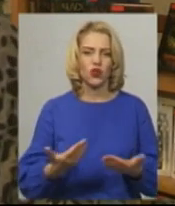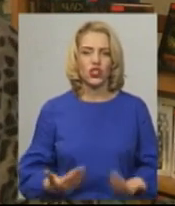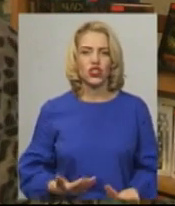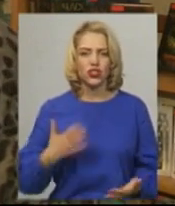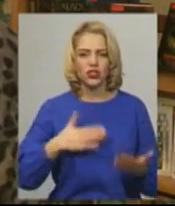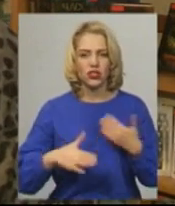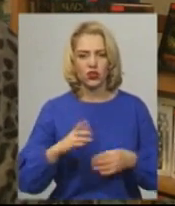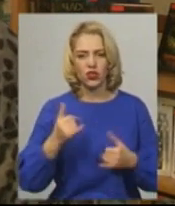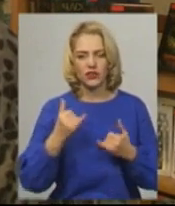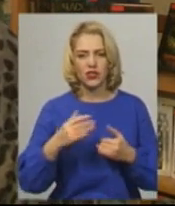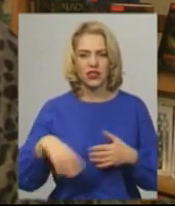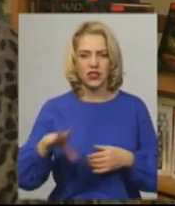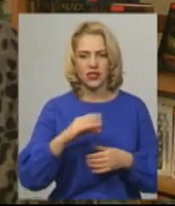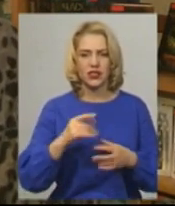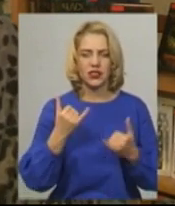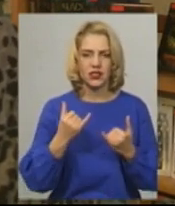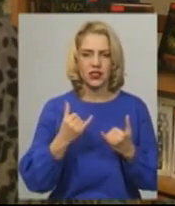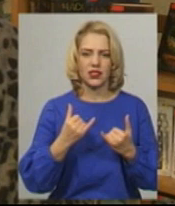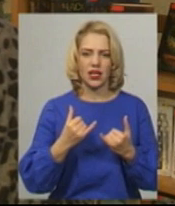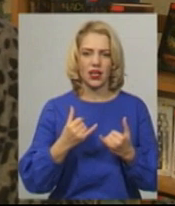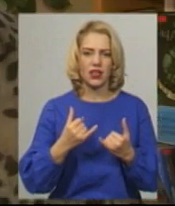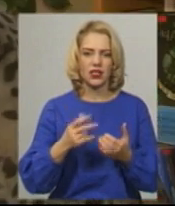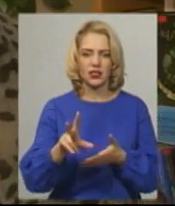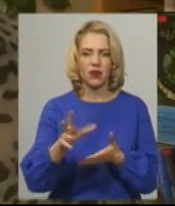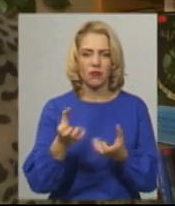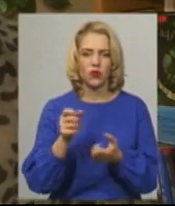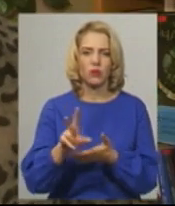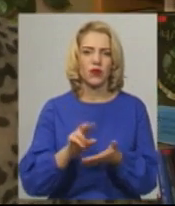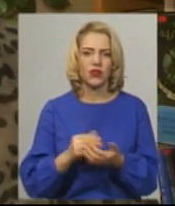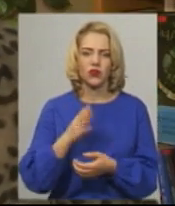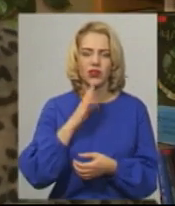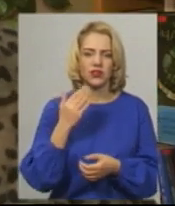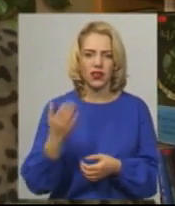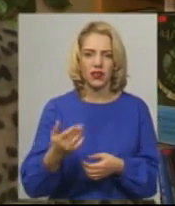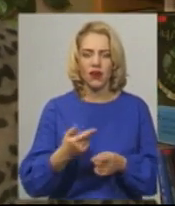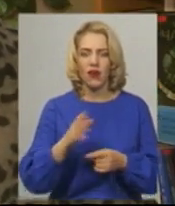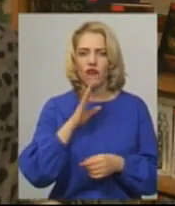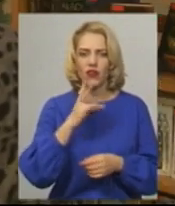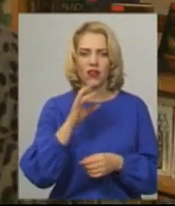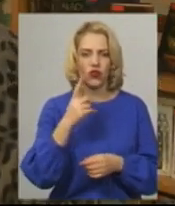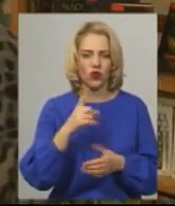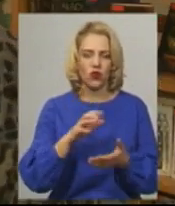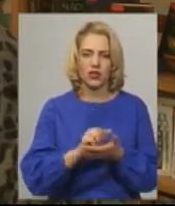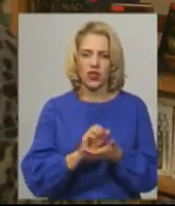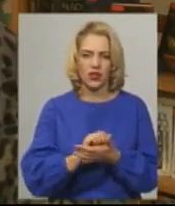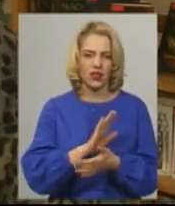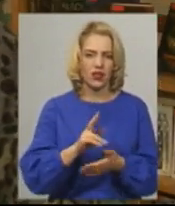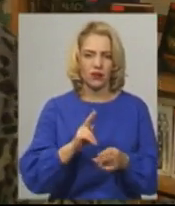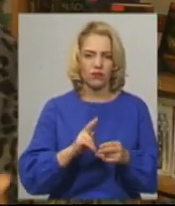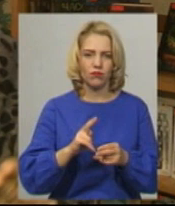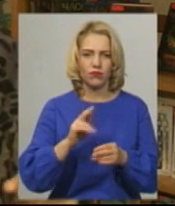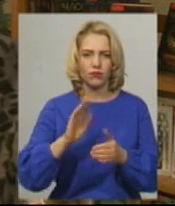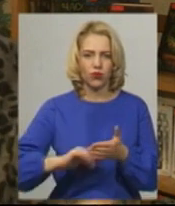всі зараз потягнули сюди і беруть з неї приклад. Вона ще жодного заняття не пропустила. Жара чи холод,